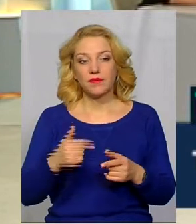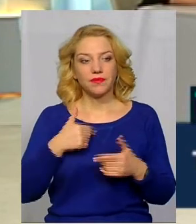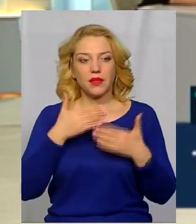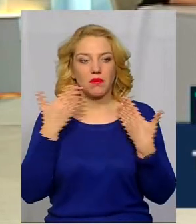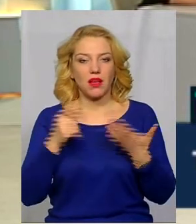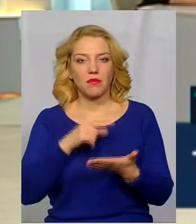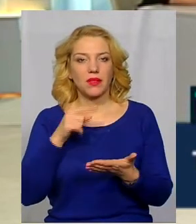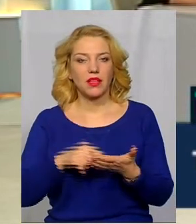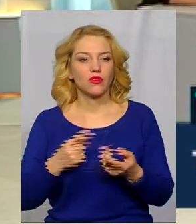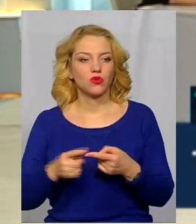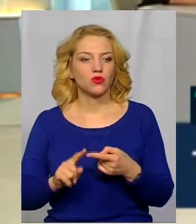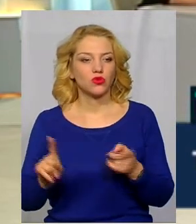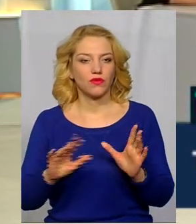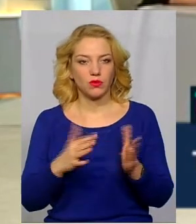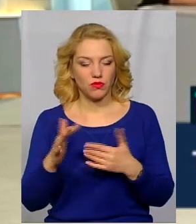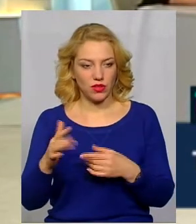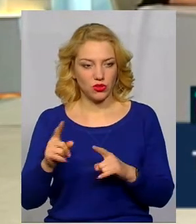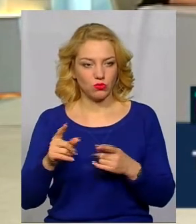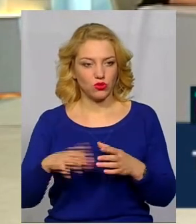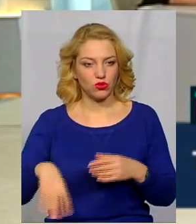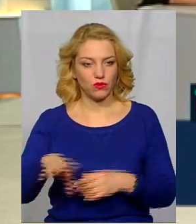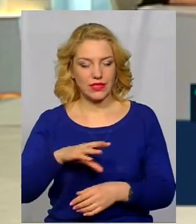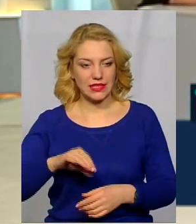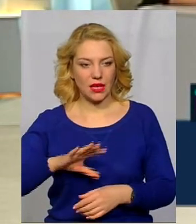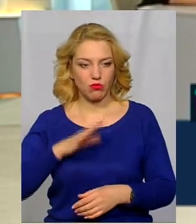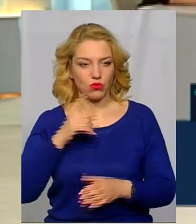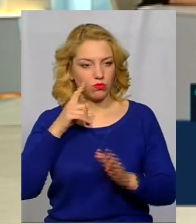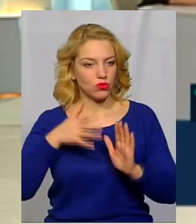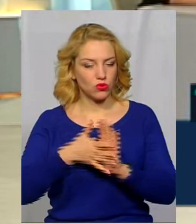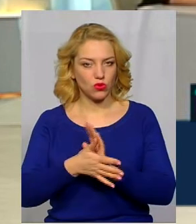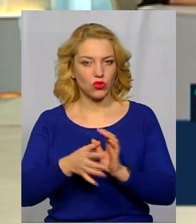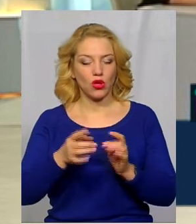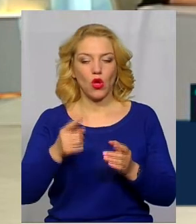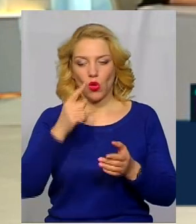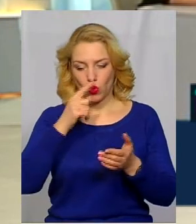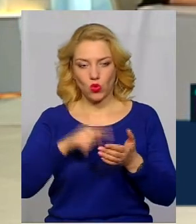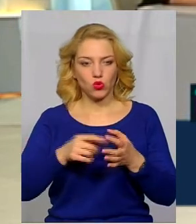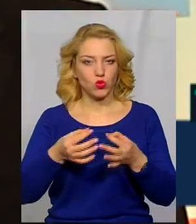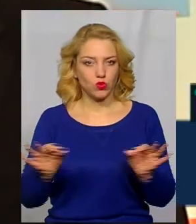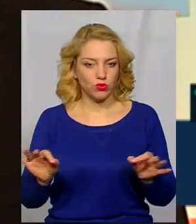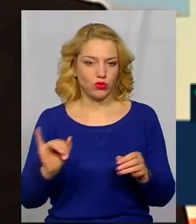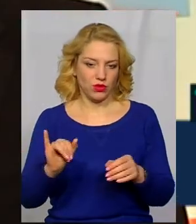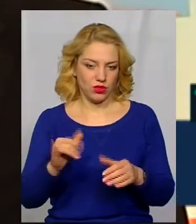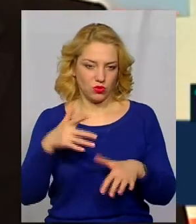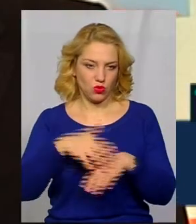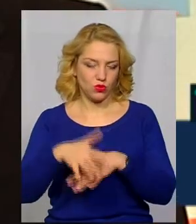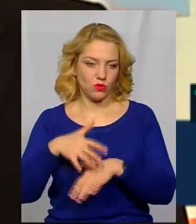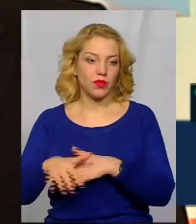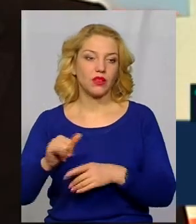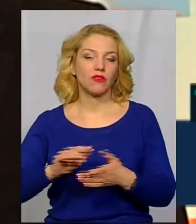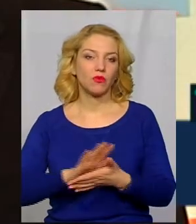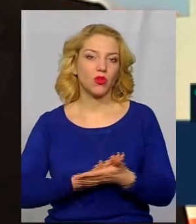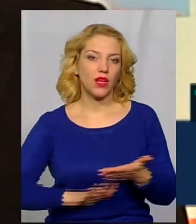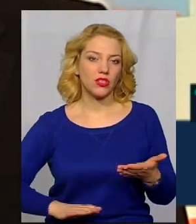немає запитань до того, що відбулося, тому що все було прозоро, доступно і все було зрозуміло. В подальшому